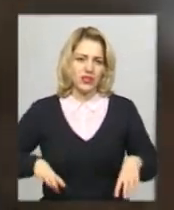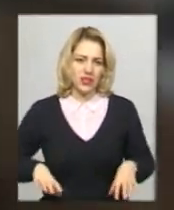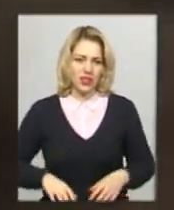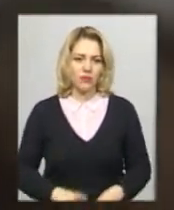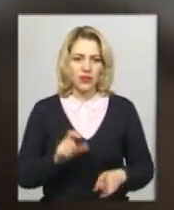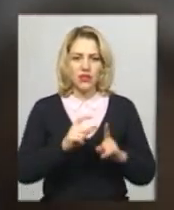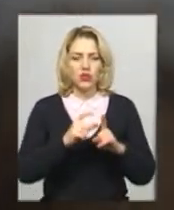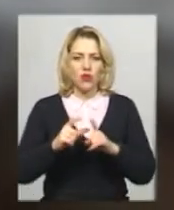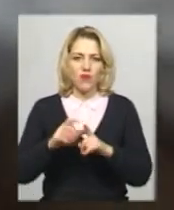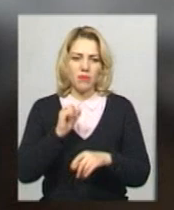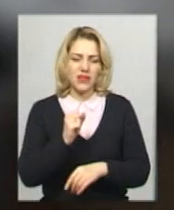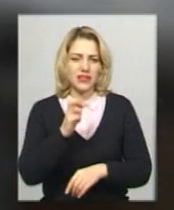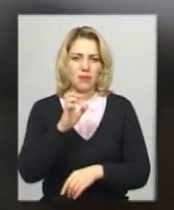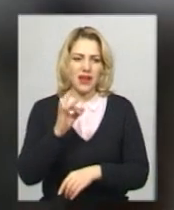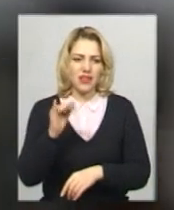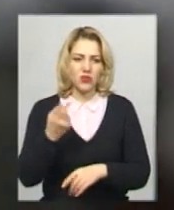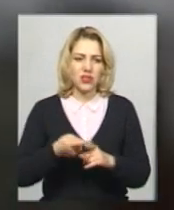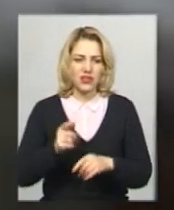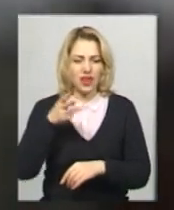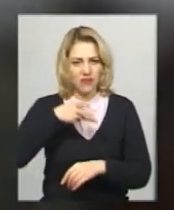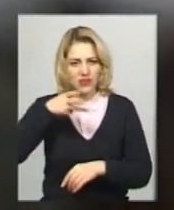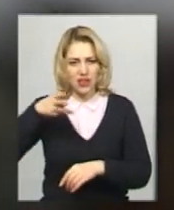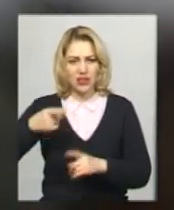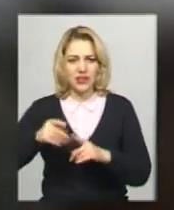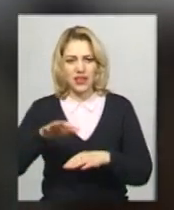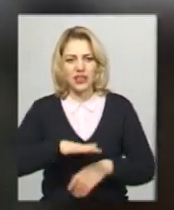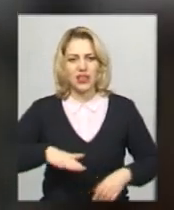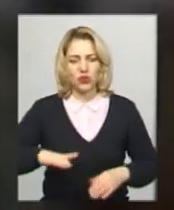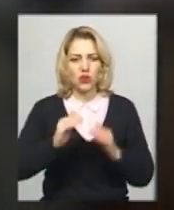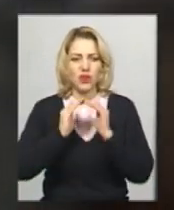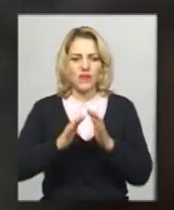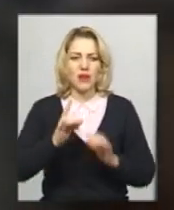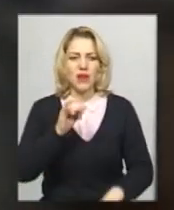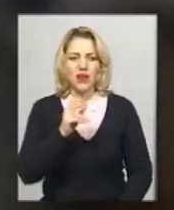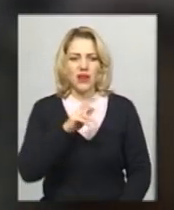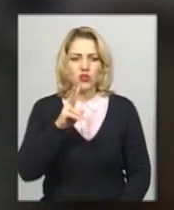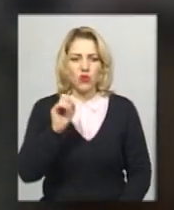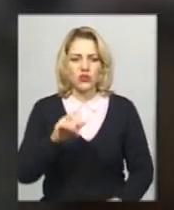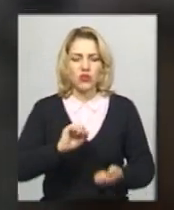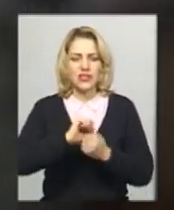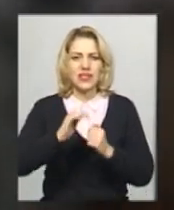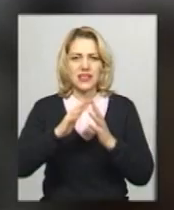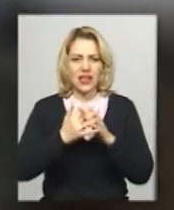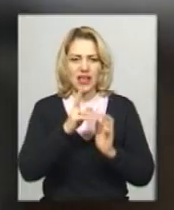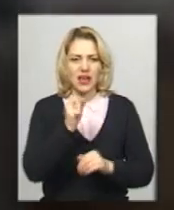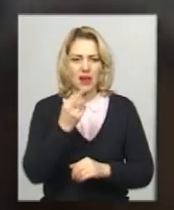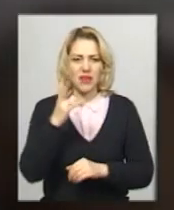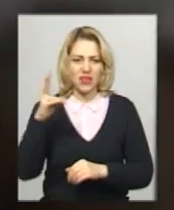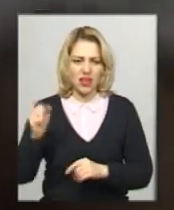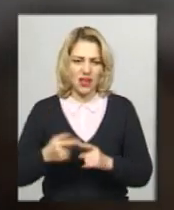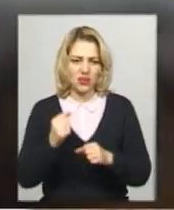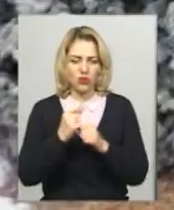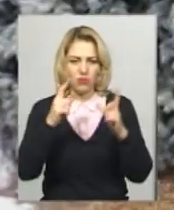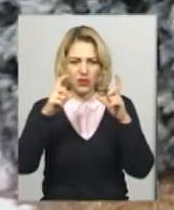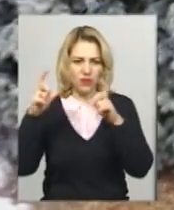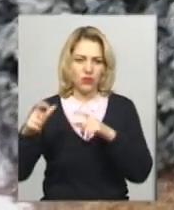За словами Анастасії Березюк, це відео волонтери зняли на території ферми Микола Рачковського в селі Кам'янка Кам'янець-Подільського району. Там зробили фото